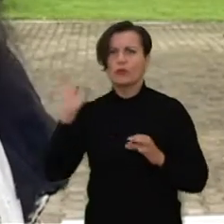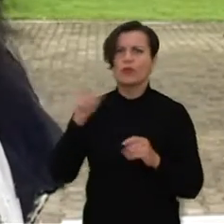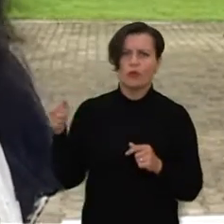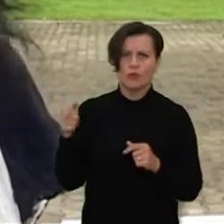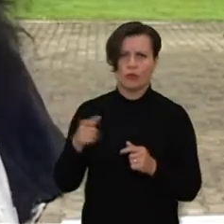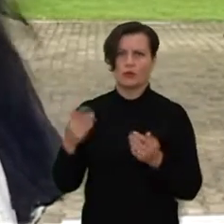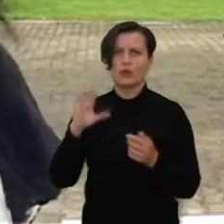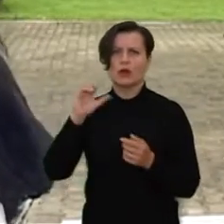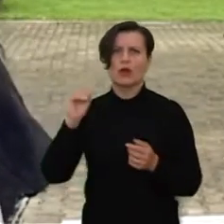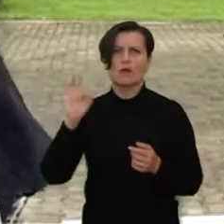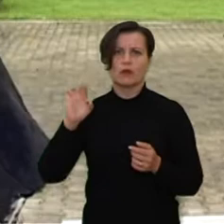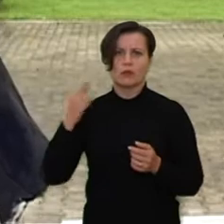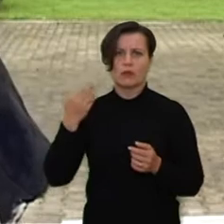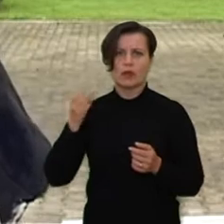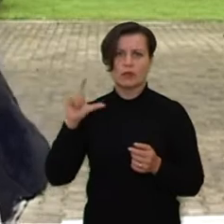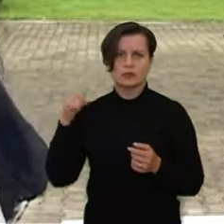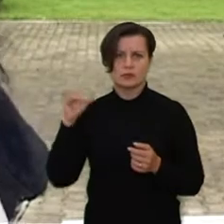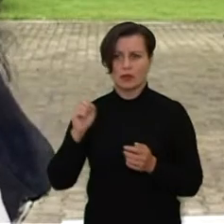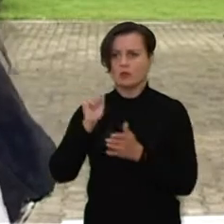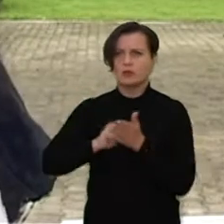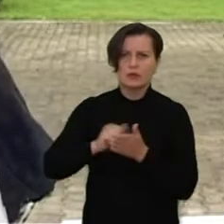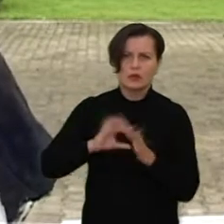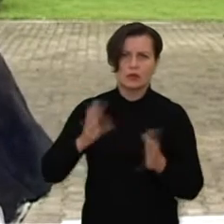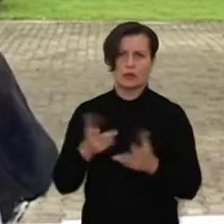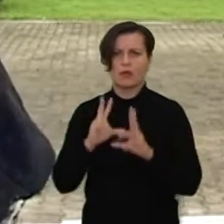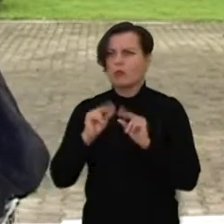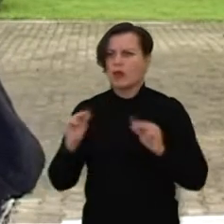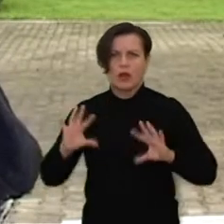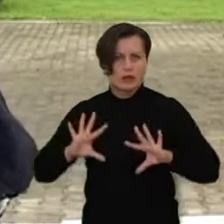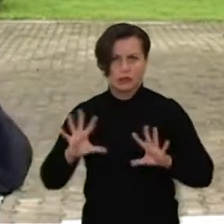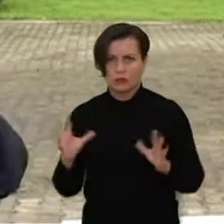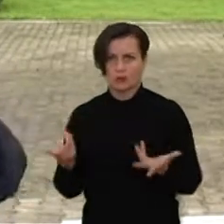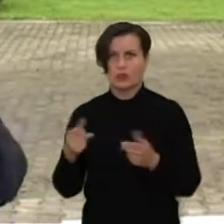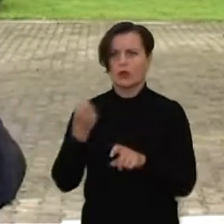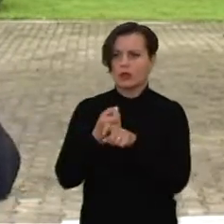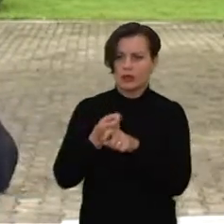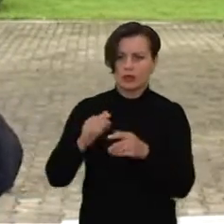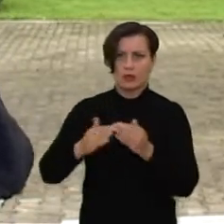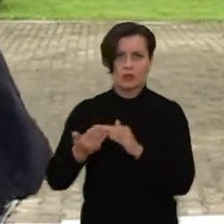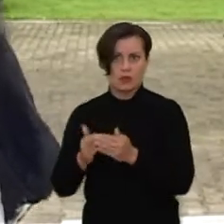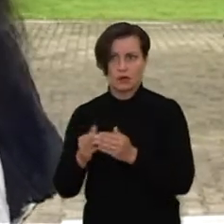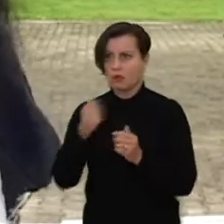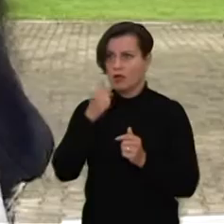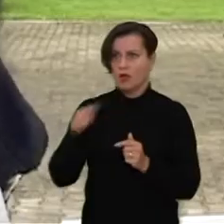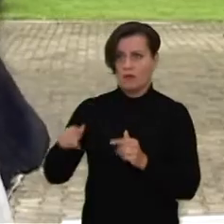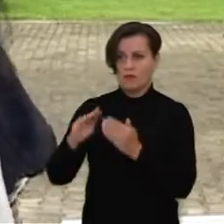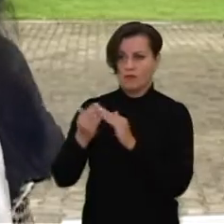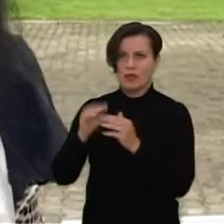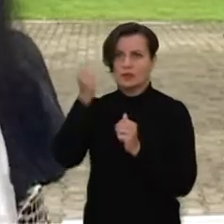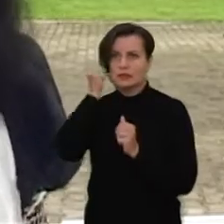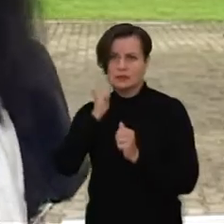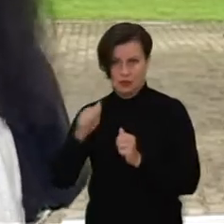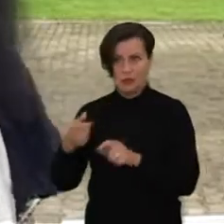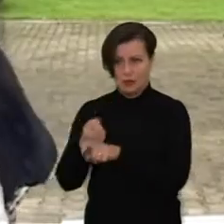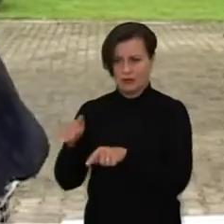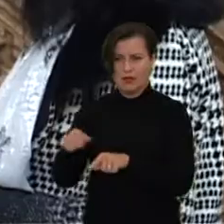kokios priežastys jos, kokios pasėkmės. Ir sakysim, kad ir kėdainių rajonų, ypač kėdainių miestų, galima sakyti, kad mes to senamestį nebūtumėm, torėjo